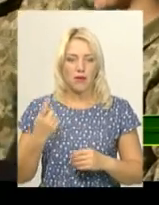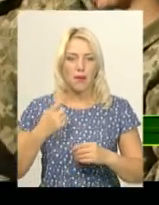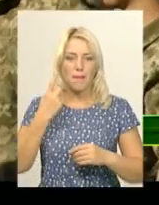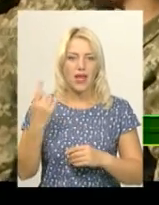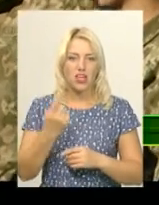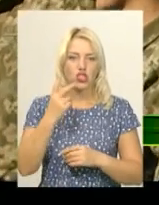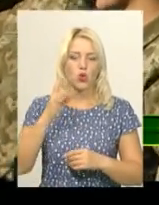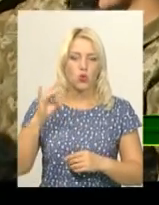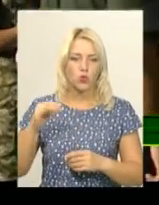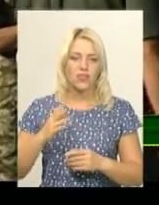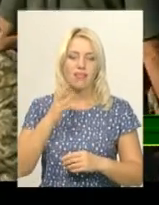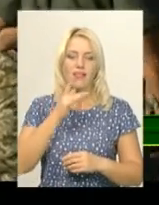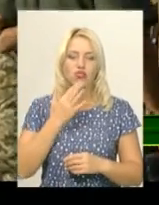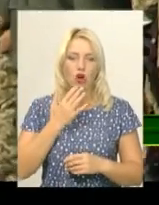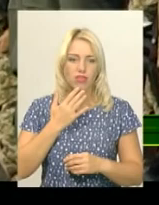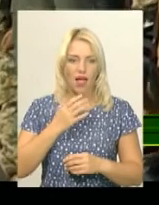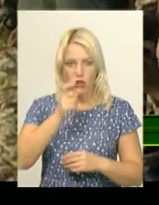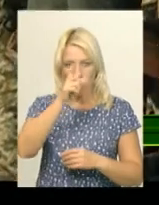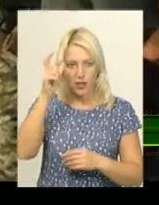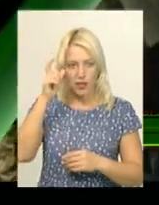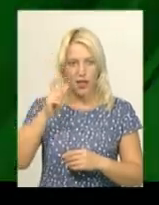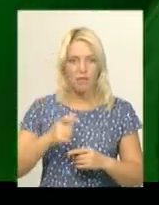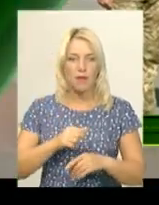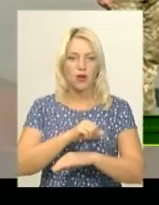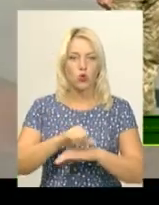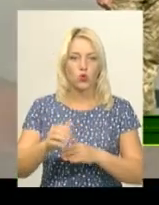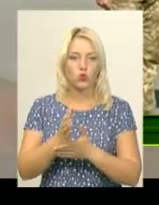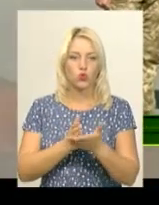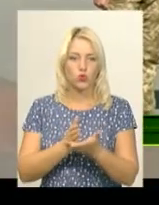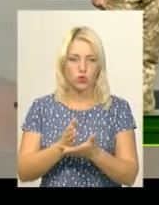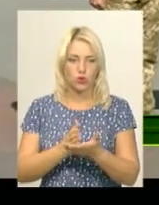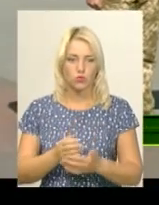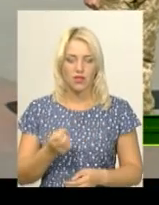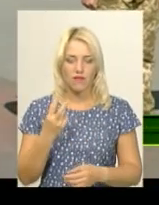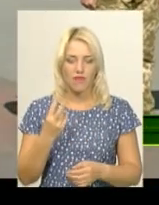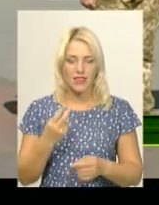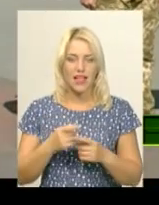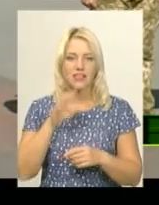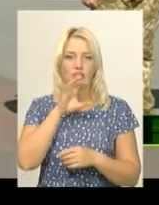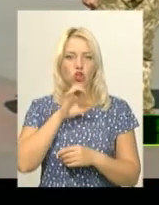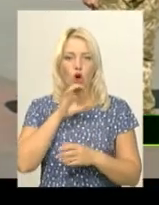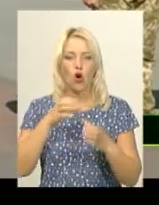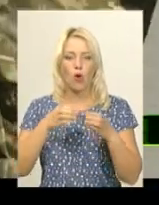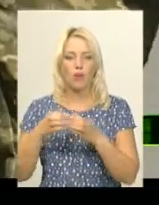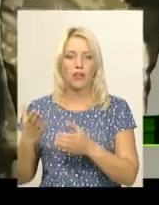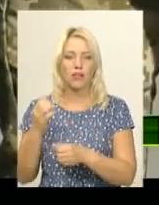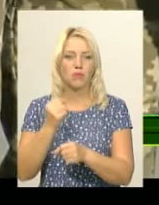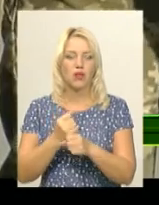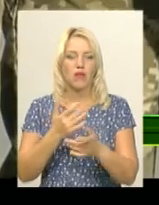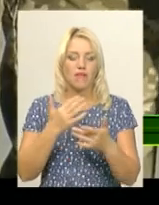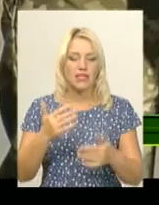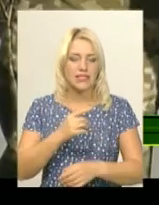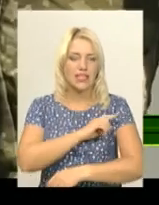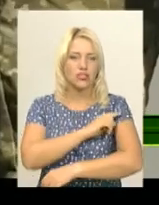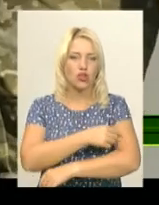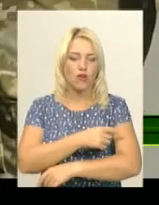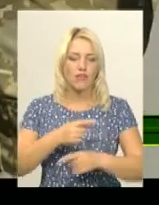Держприкордонслужби України імені Богдана Хмельницького. 12 кінологічних команд, які працюють у різних силових відомствах